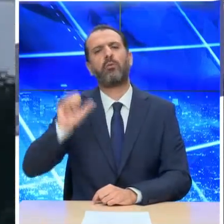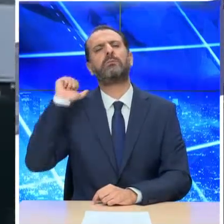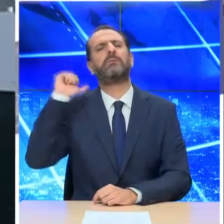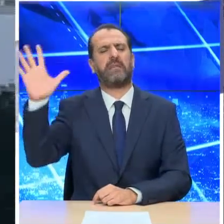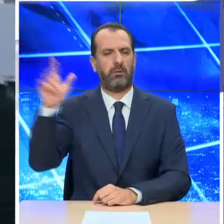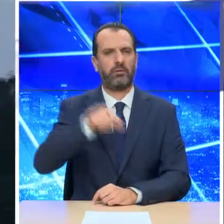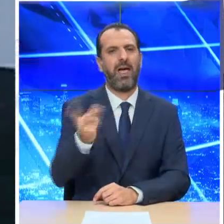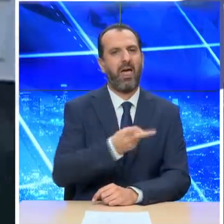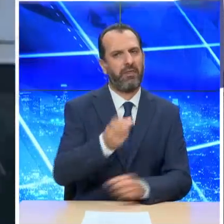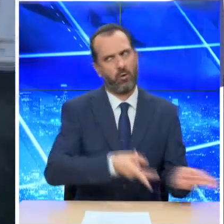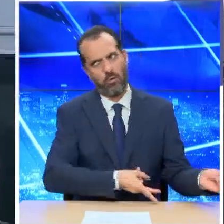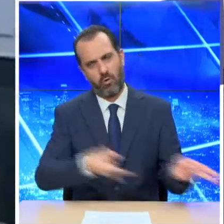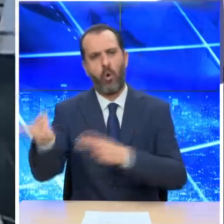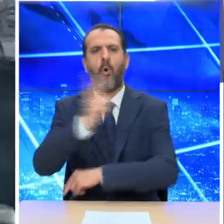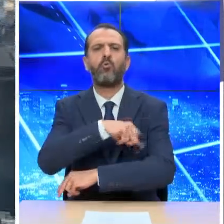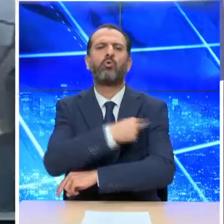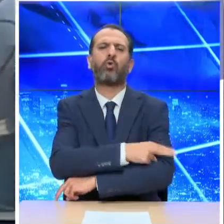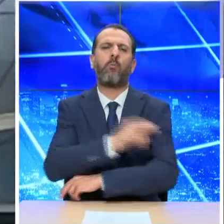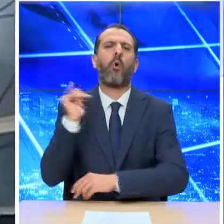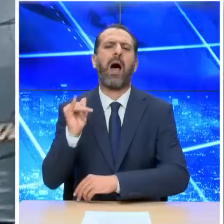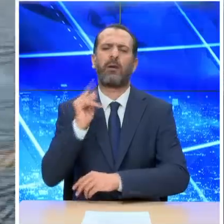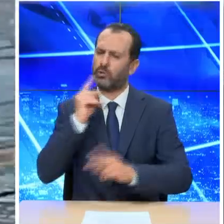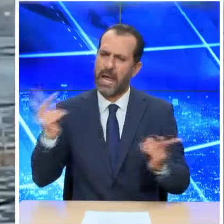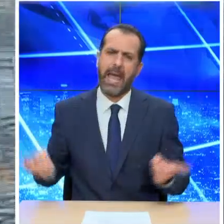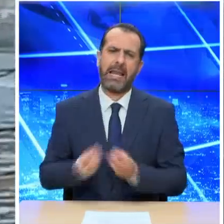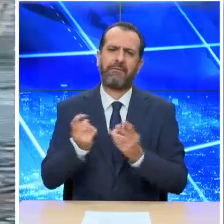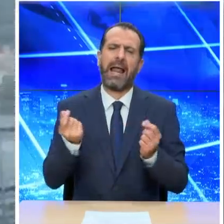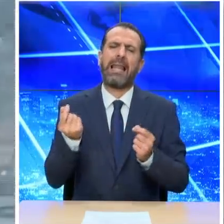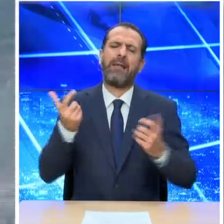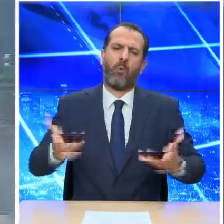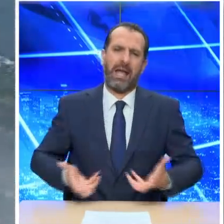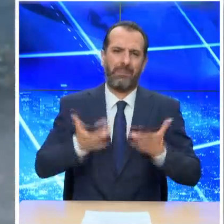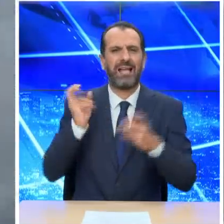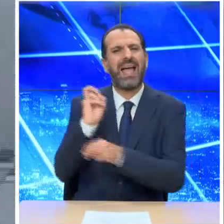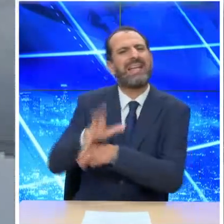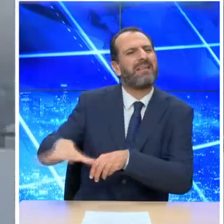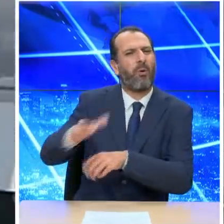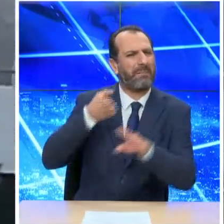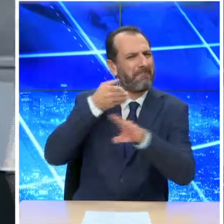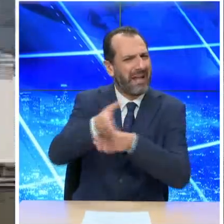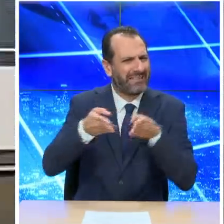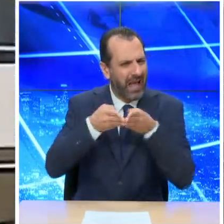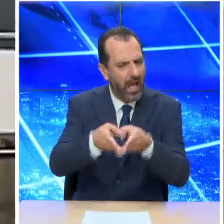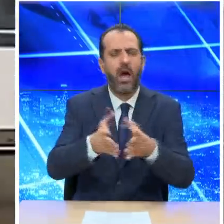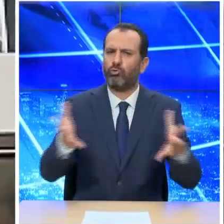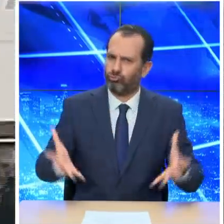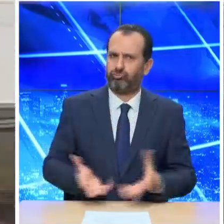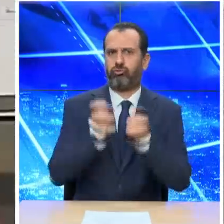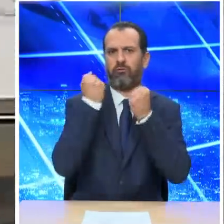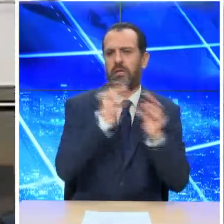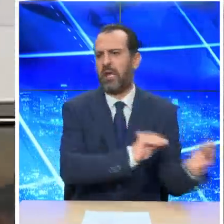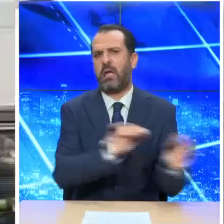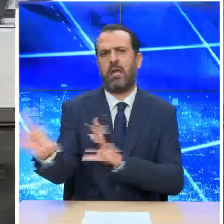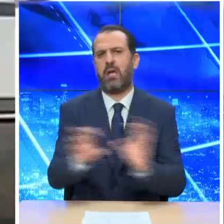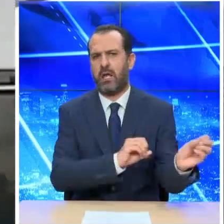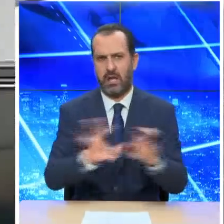νοσοκομείο του Άργους εκτός κινδύνου με λαυρά εγκάβματα Όλοι οι πόλοι οι επιβάτες που είναι καλά στην υγεία τους απομακρύνθηκαν άμεσα από το πλοίο